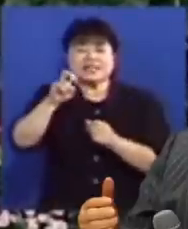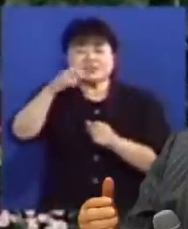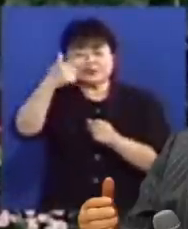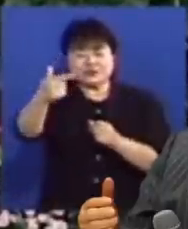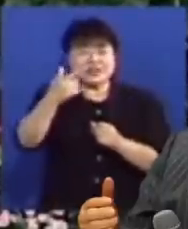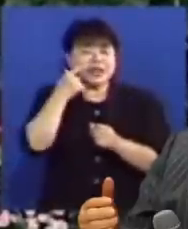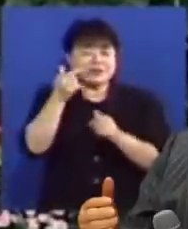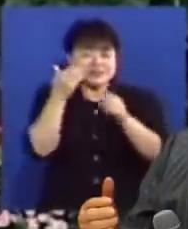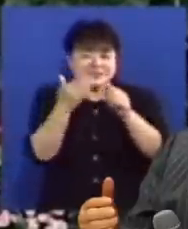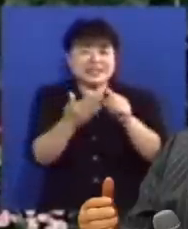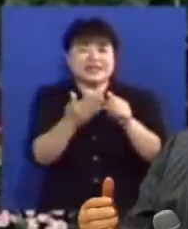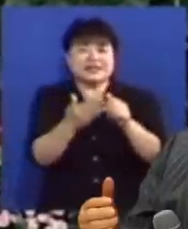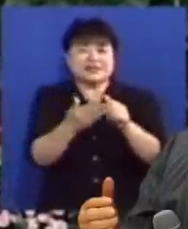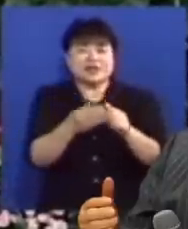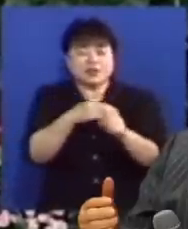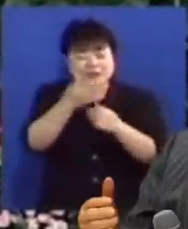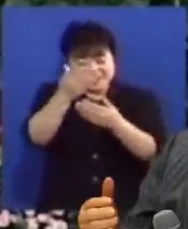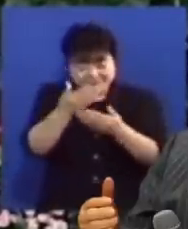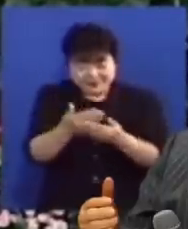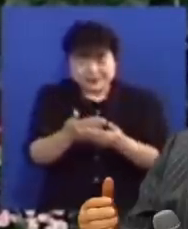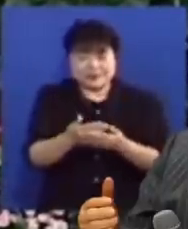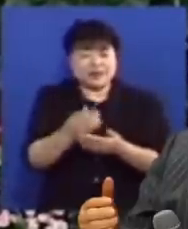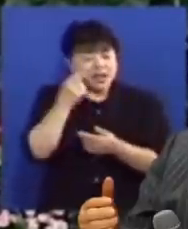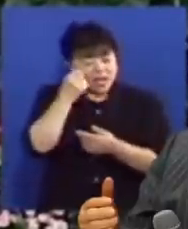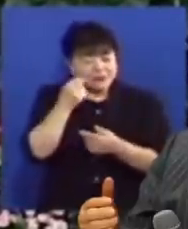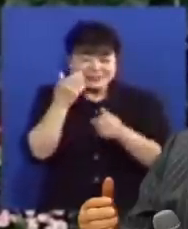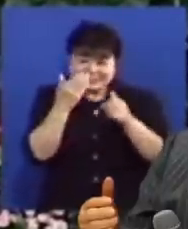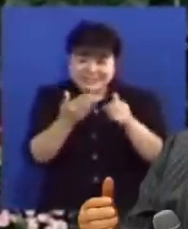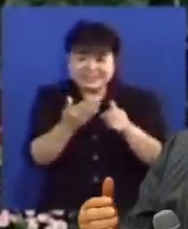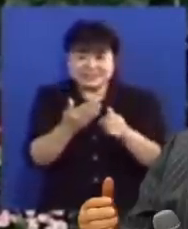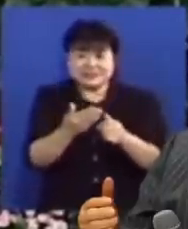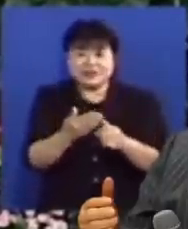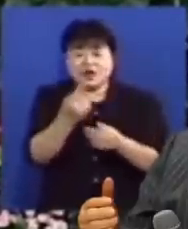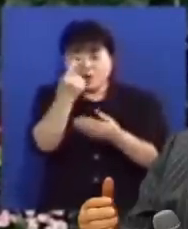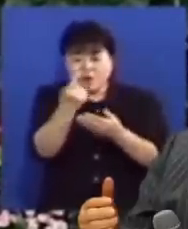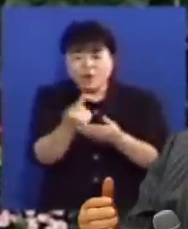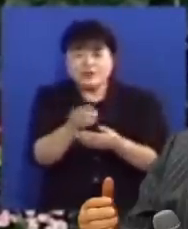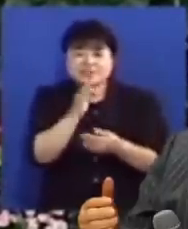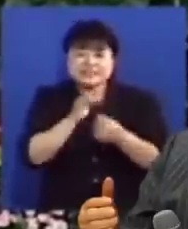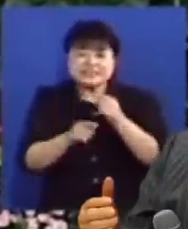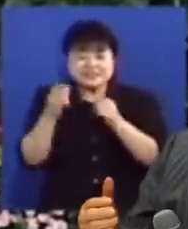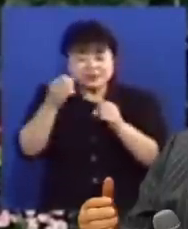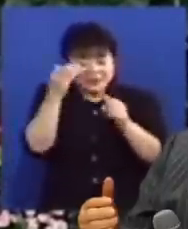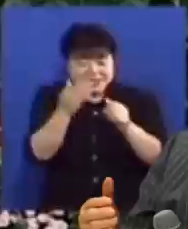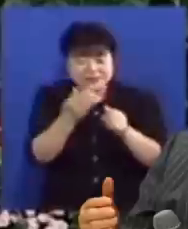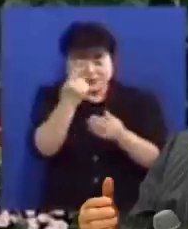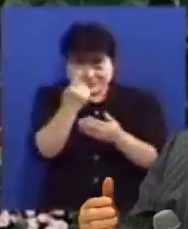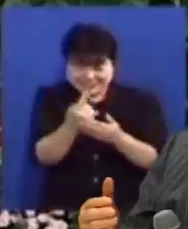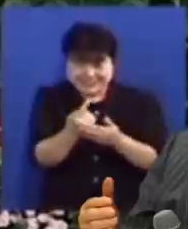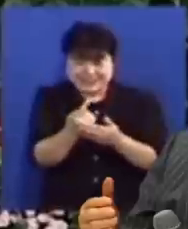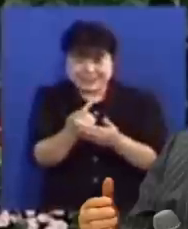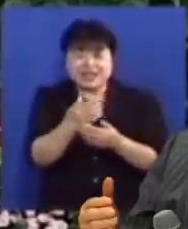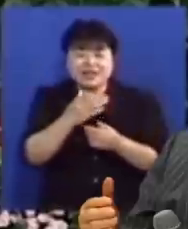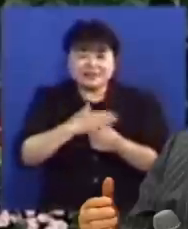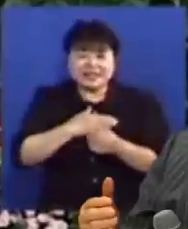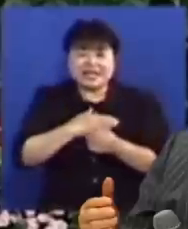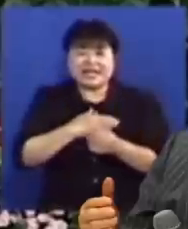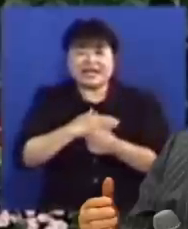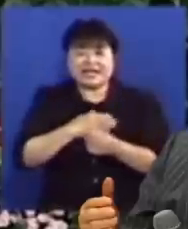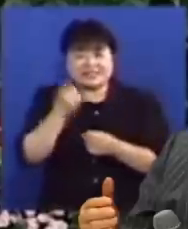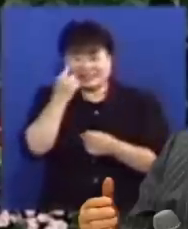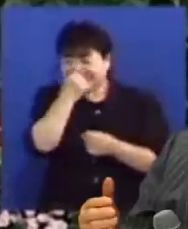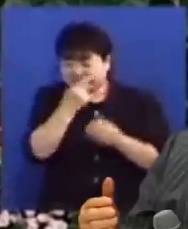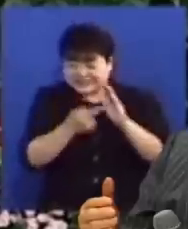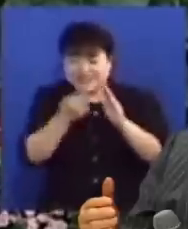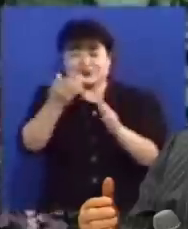내가 아버지께로부터 너에게 보낼 보혜사 곧 아버지께로서 나오시는 진리의 성령이 나오실 때 그가 나를 증언할 것이라고